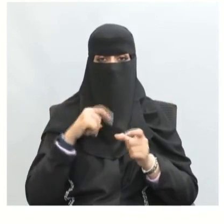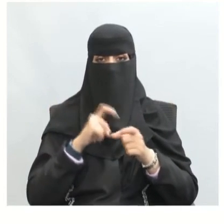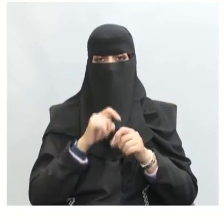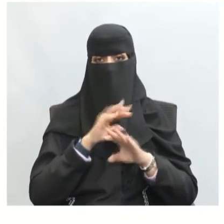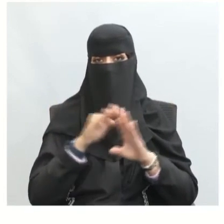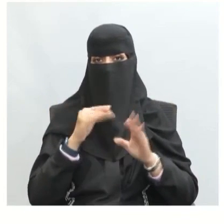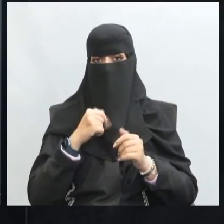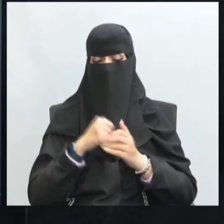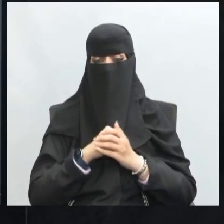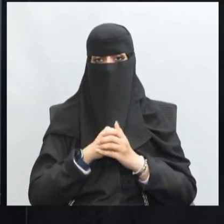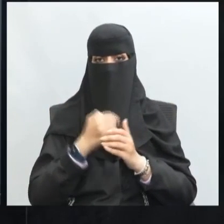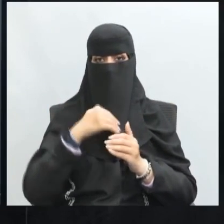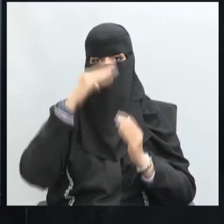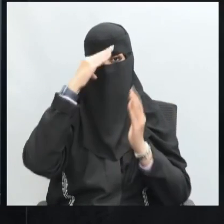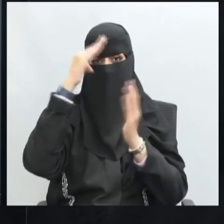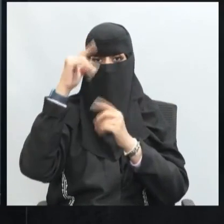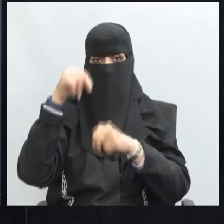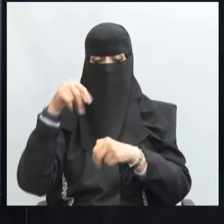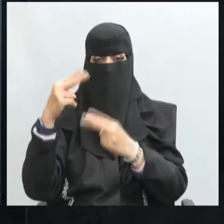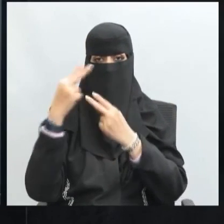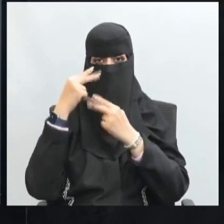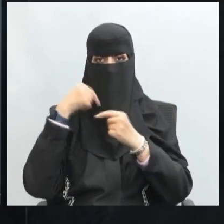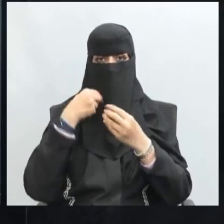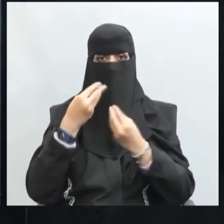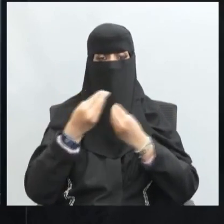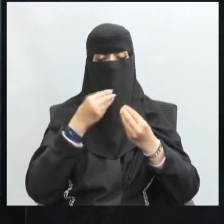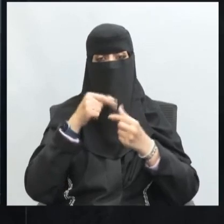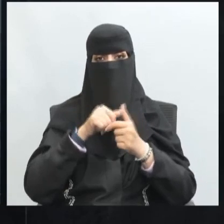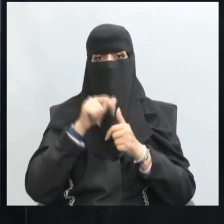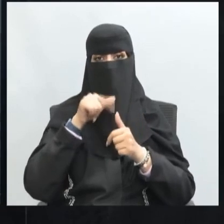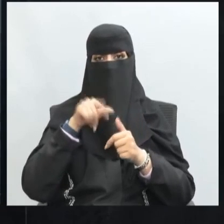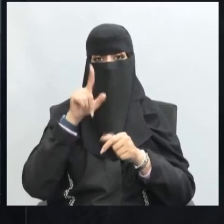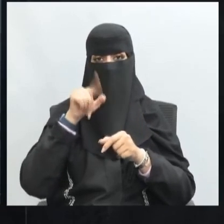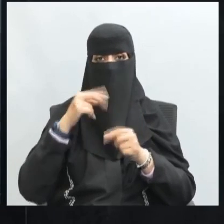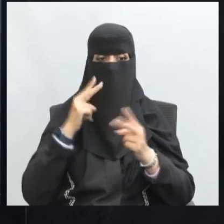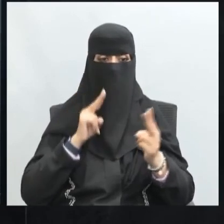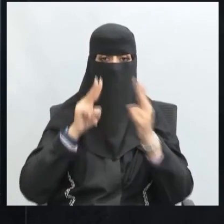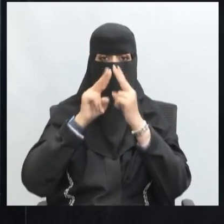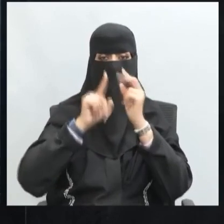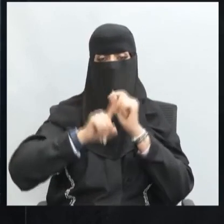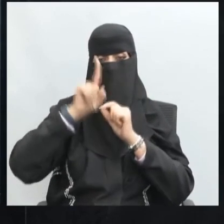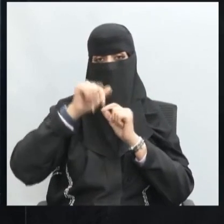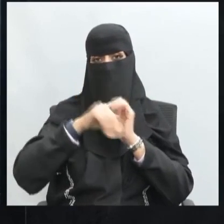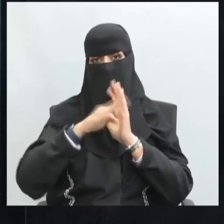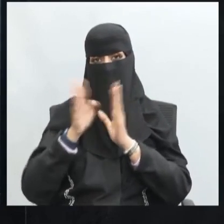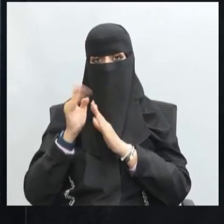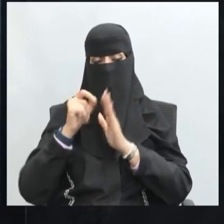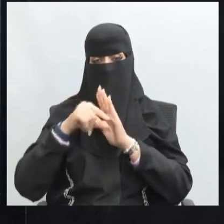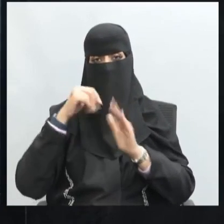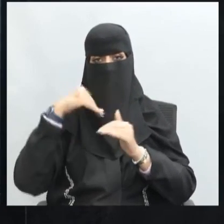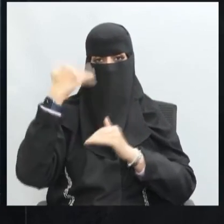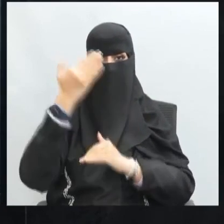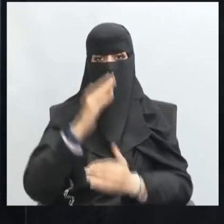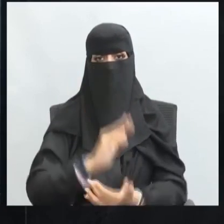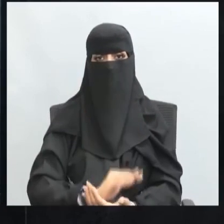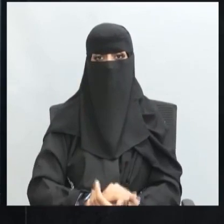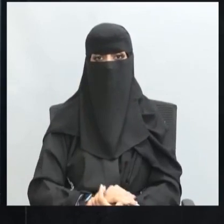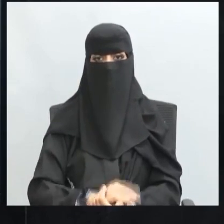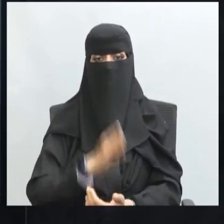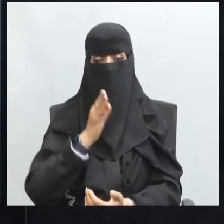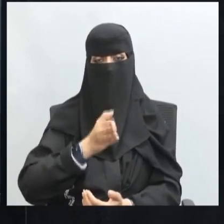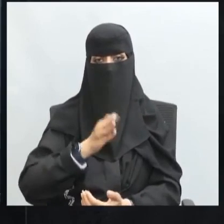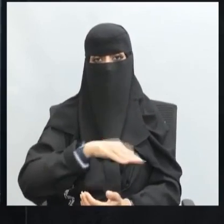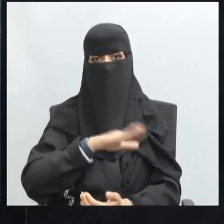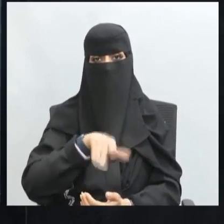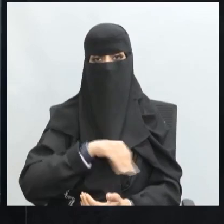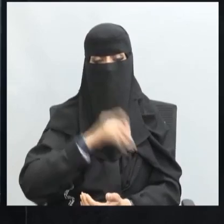لأبنائي وبناتي وأشكركم على حسن إصائكم وتفاعلكم وألتقي بكم بإذن الله تعالى في الدرس القادم والسلام